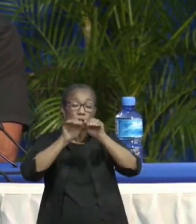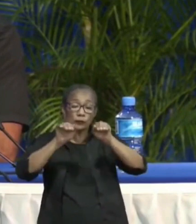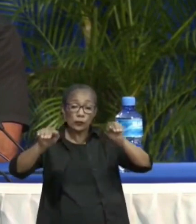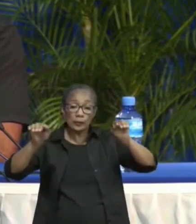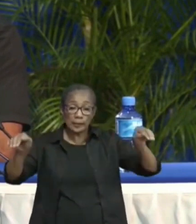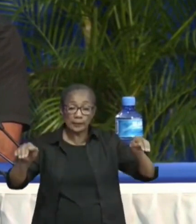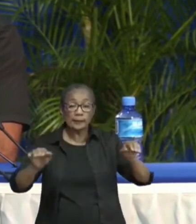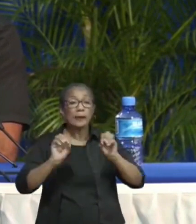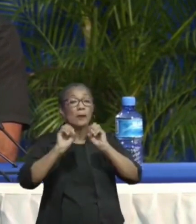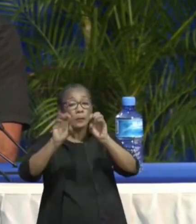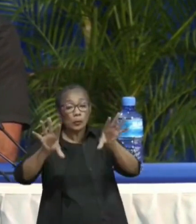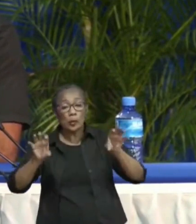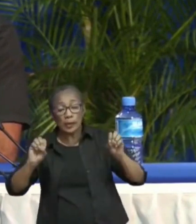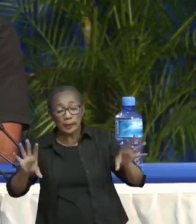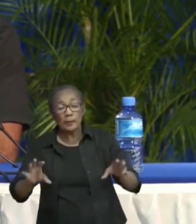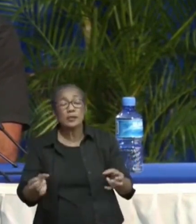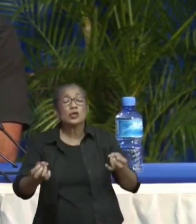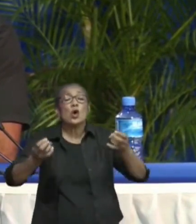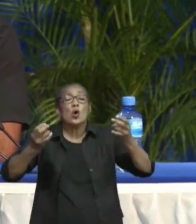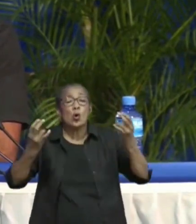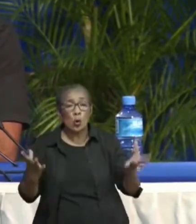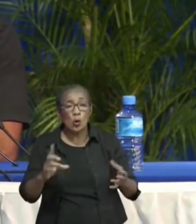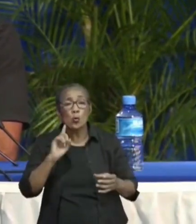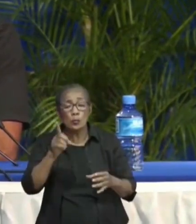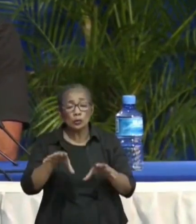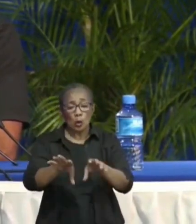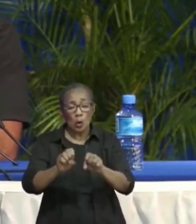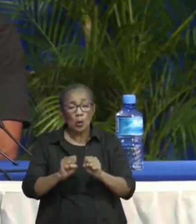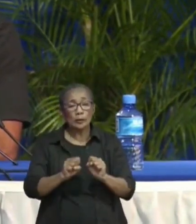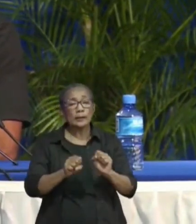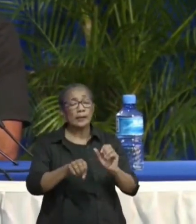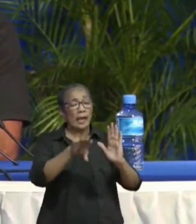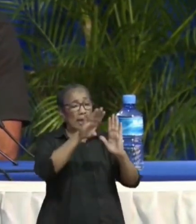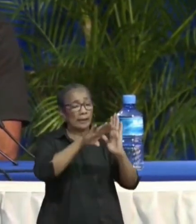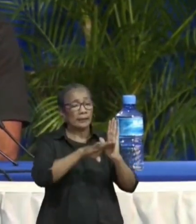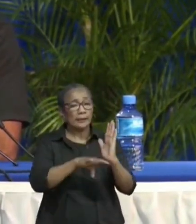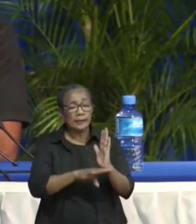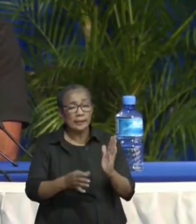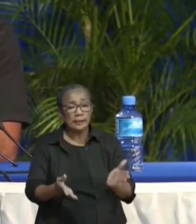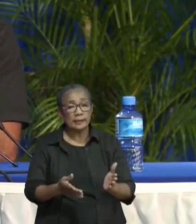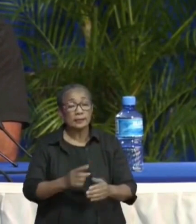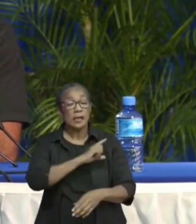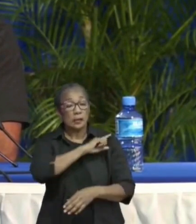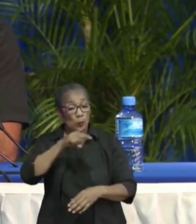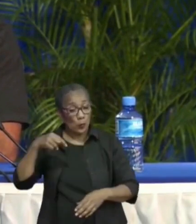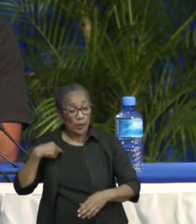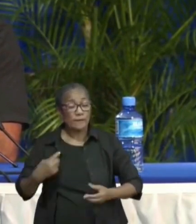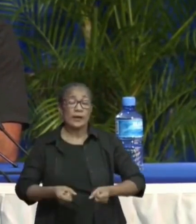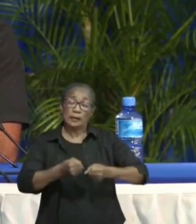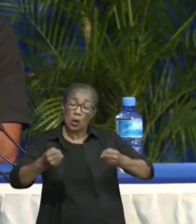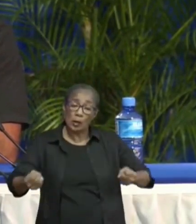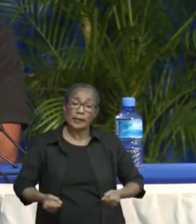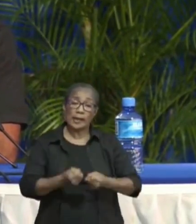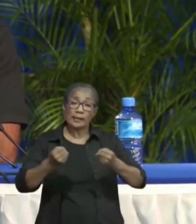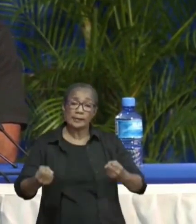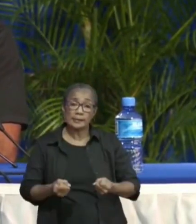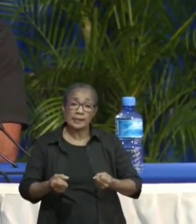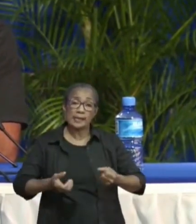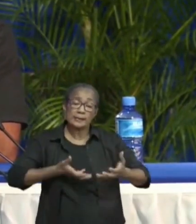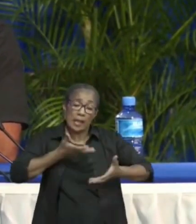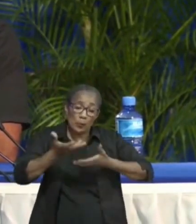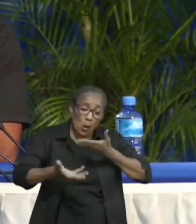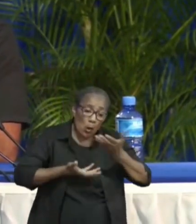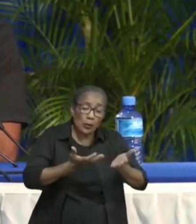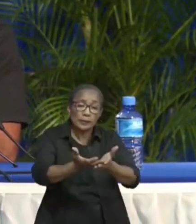programma's komen, hoe men zich gaat moeten houden aan de regels die wij als organisatie uiteindelijk naar voren gebracht